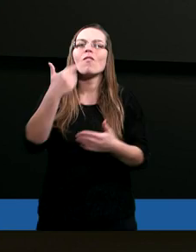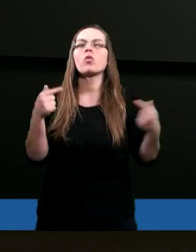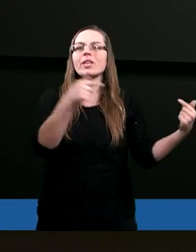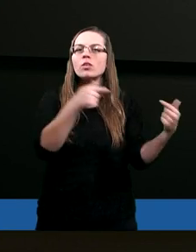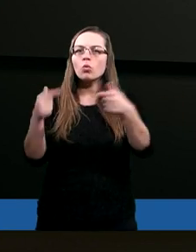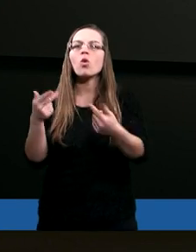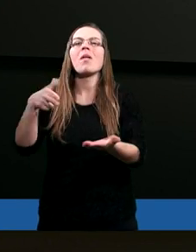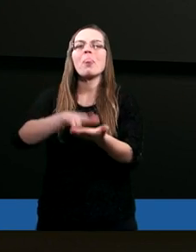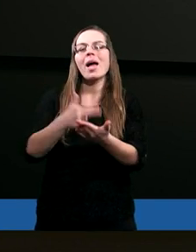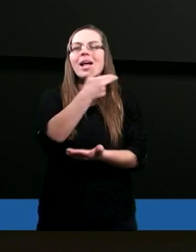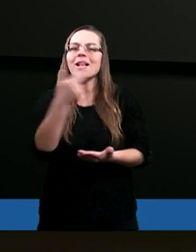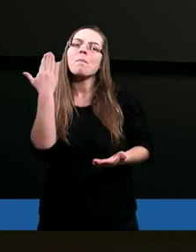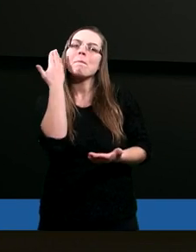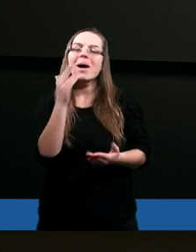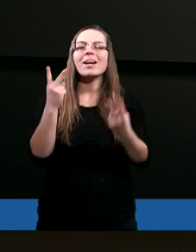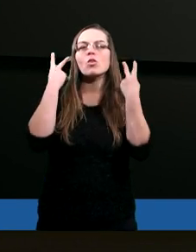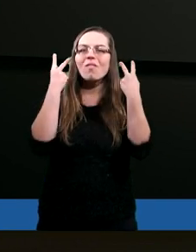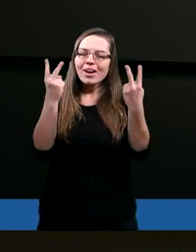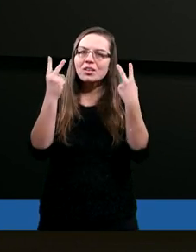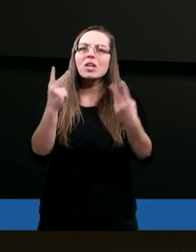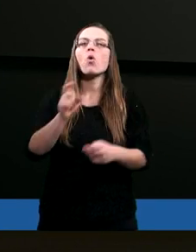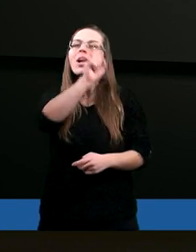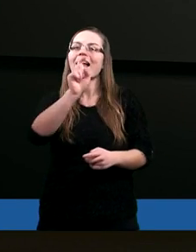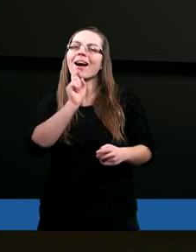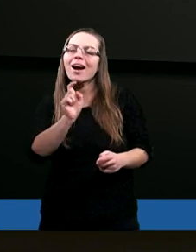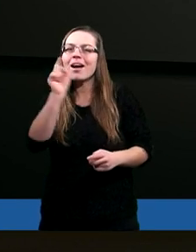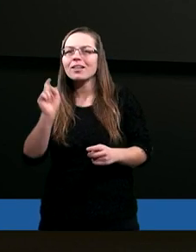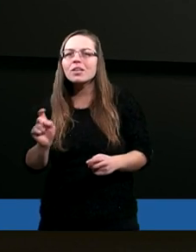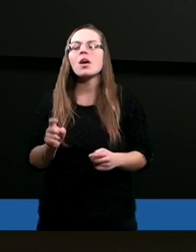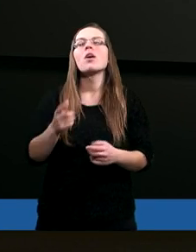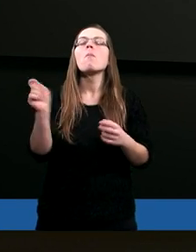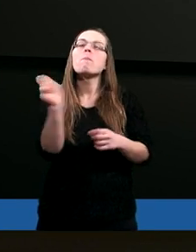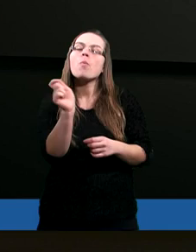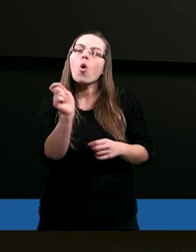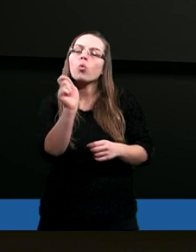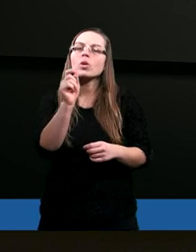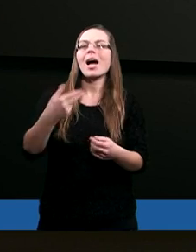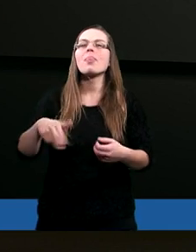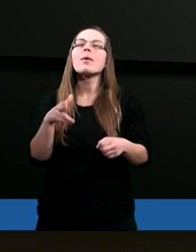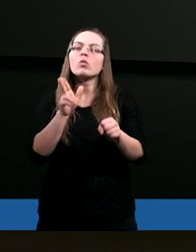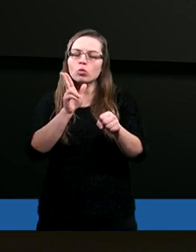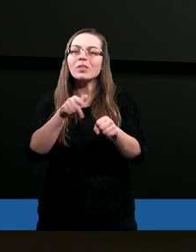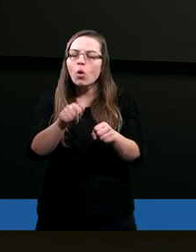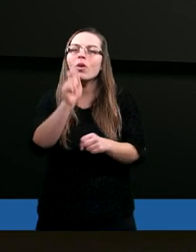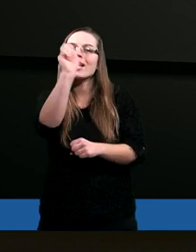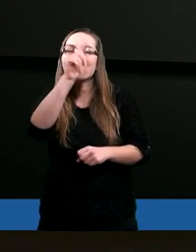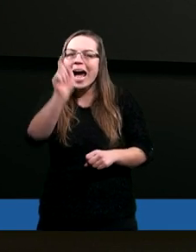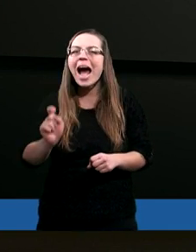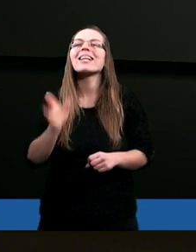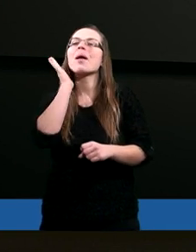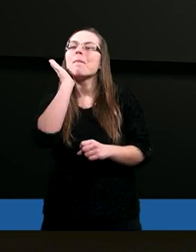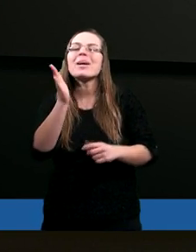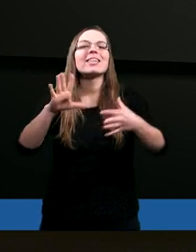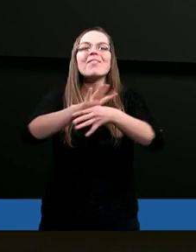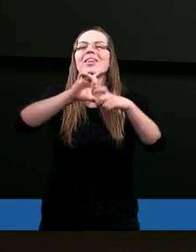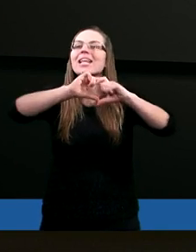temat bardzo istotnego zagadnienia. Poruszane to zagadnienie będzie w